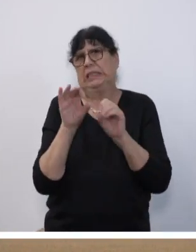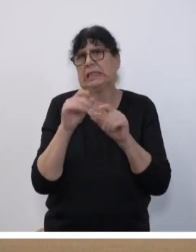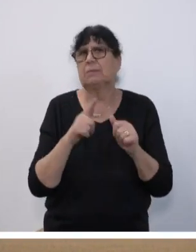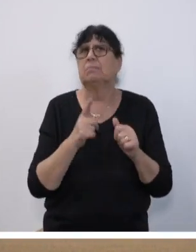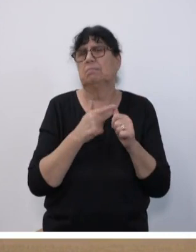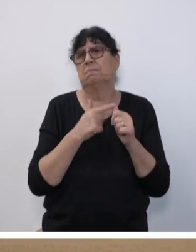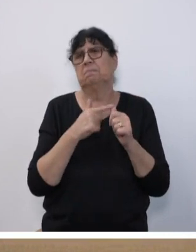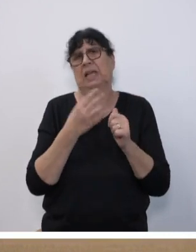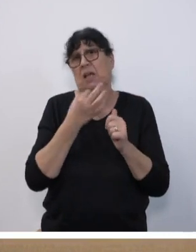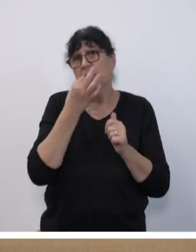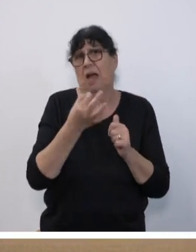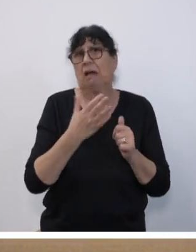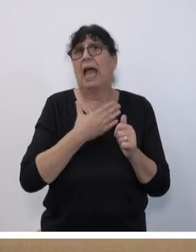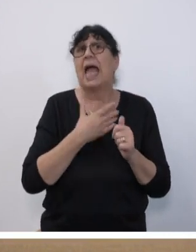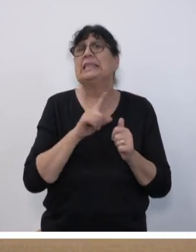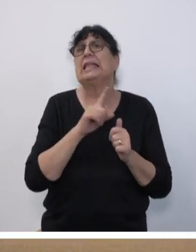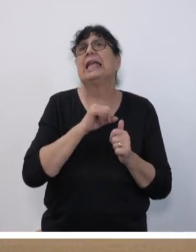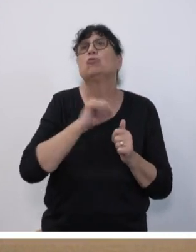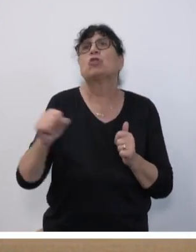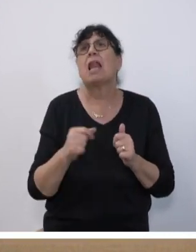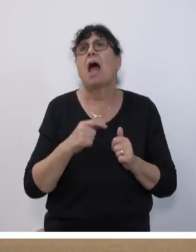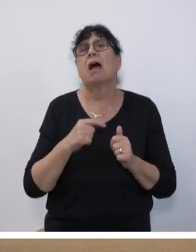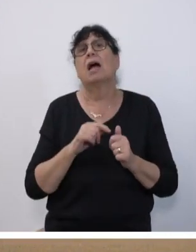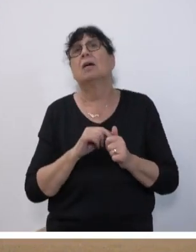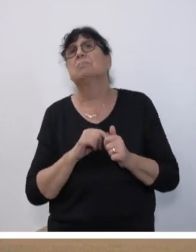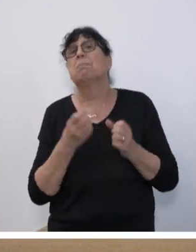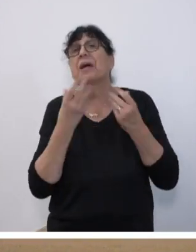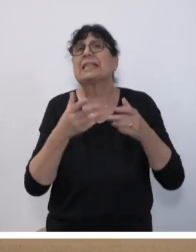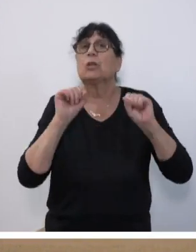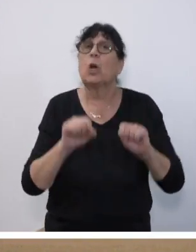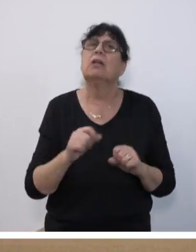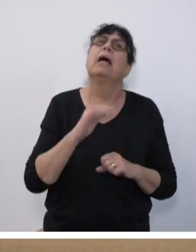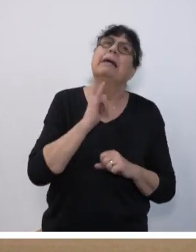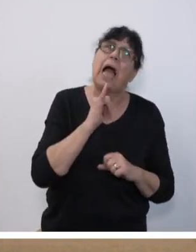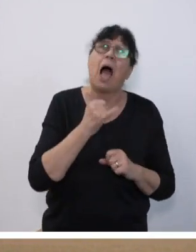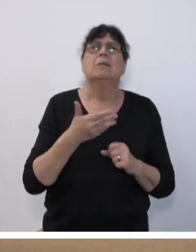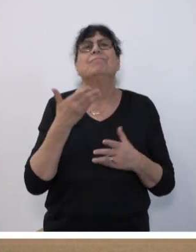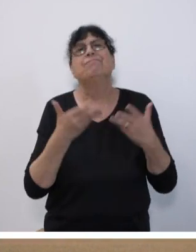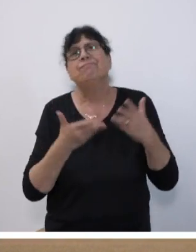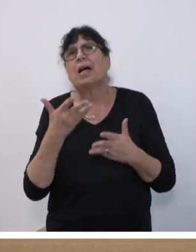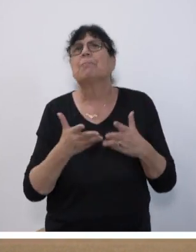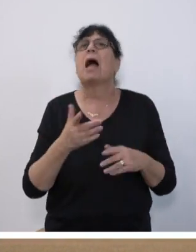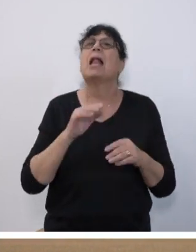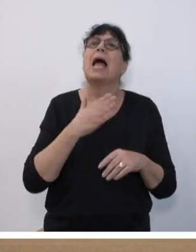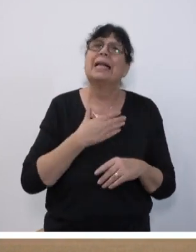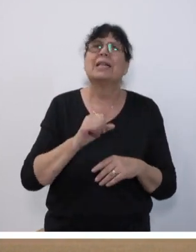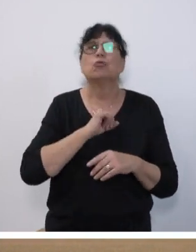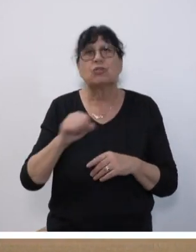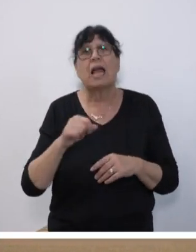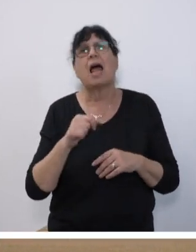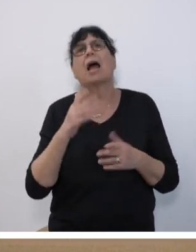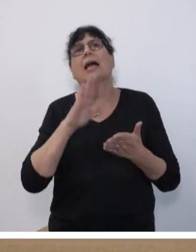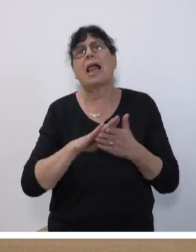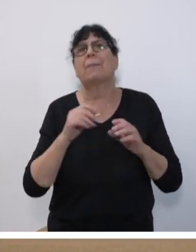die Frage, hätte das nicht schneller gehen können? Ja, manches hätte schneller gehen können, wenn man in der letzten großen Koalition